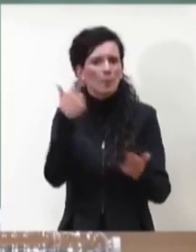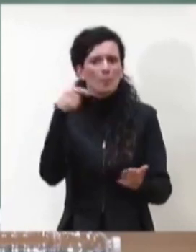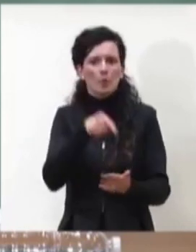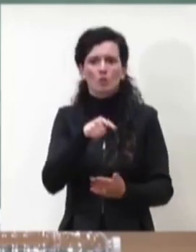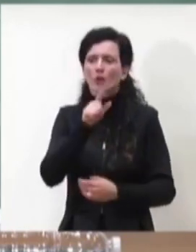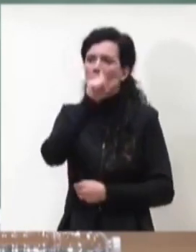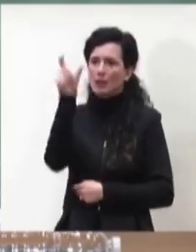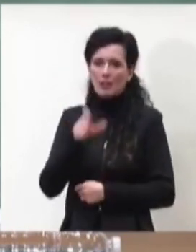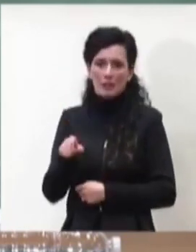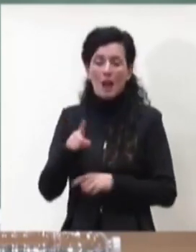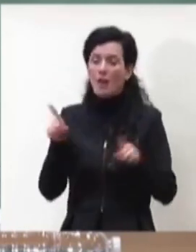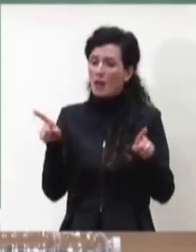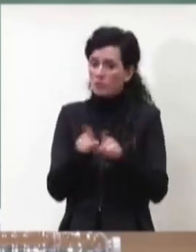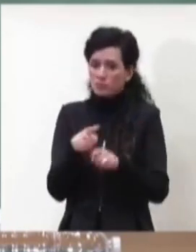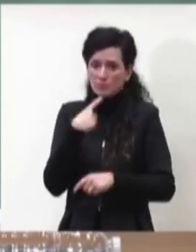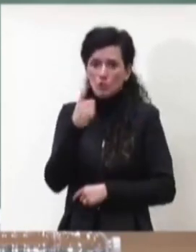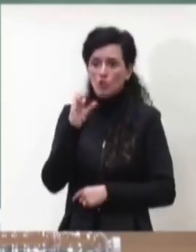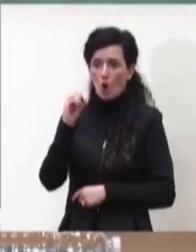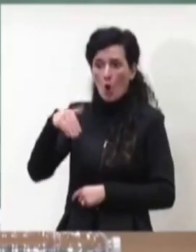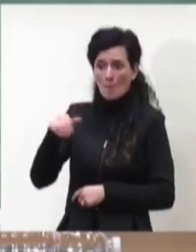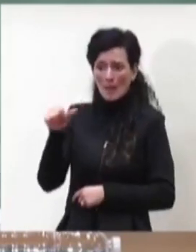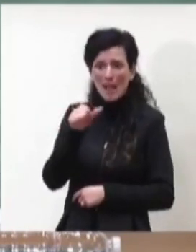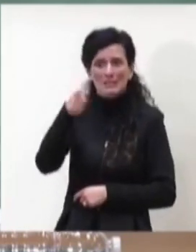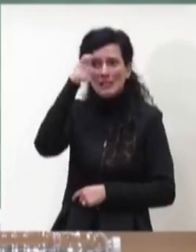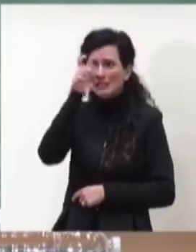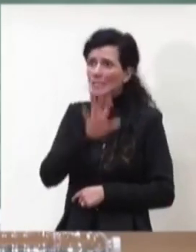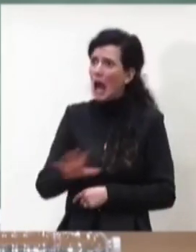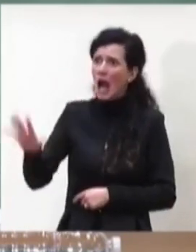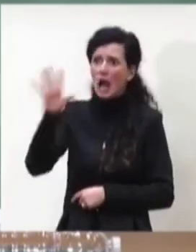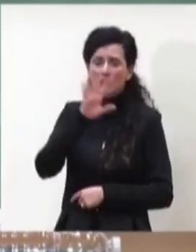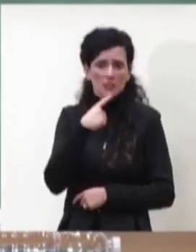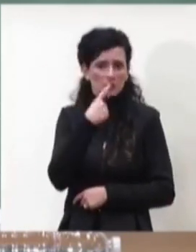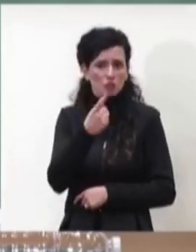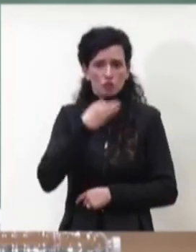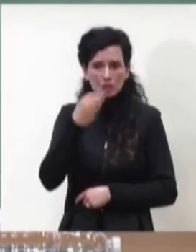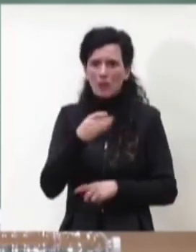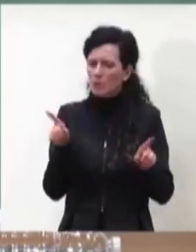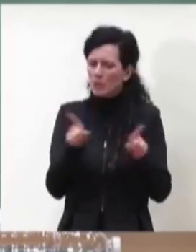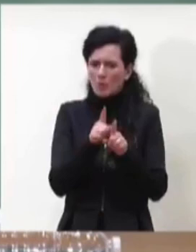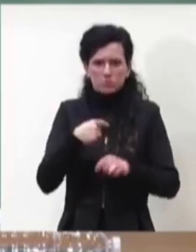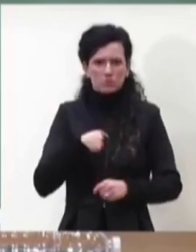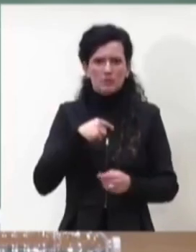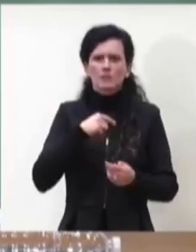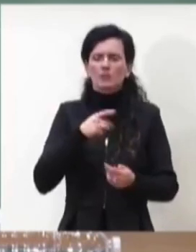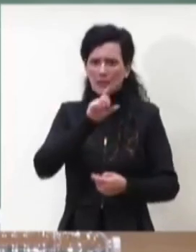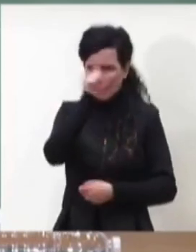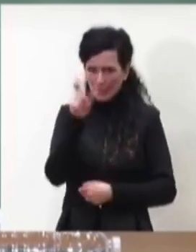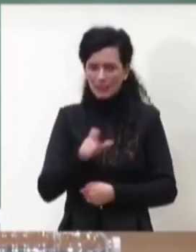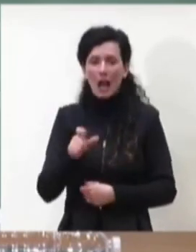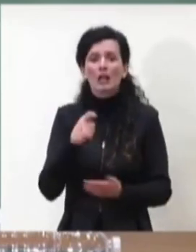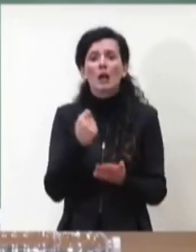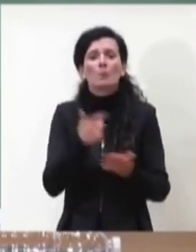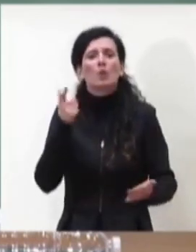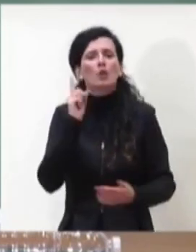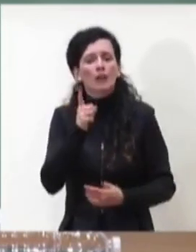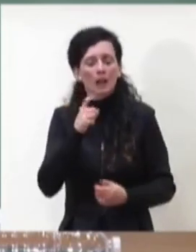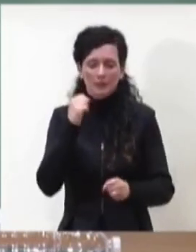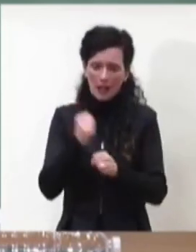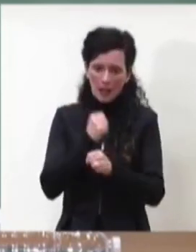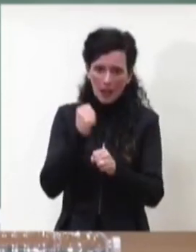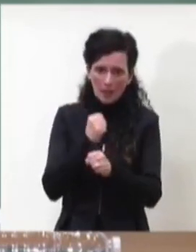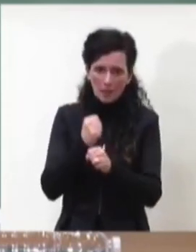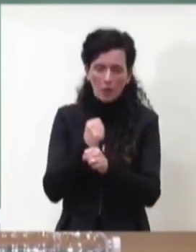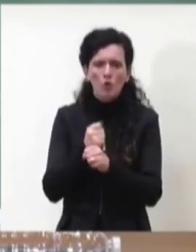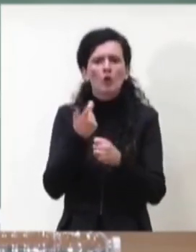lo dice anche l'OMS ma certamente lo è per il nostro paese e in questo senso credo sia molto importante lavorare affinché il sistema